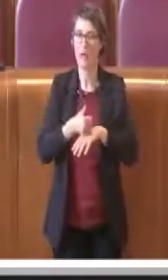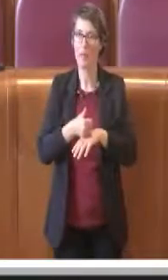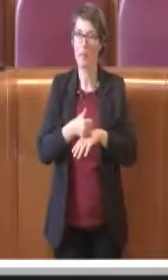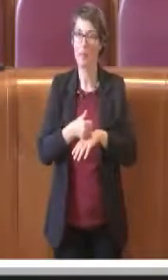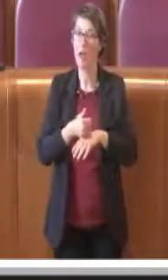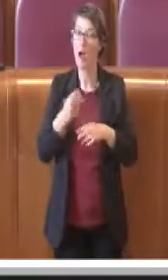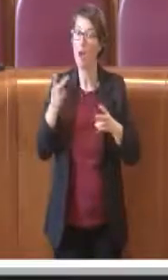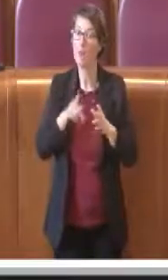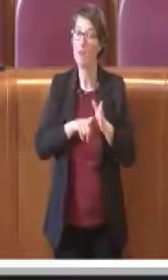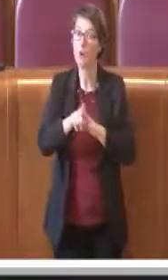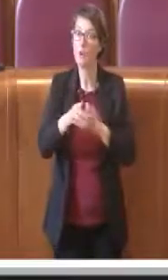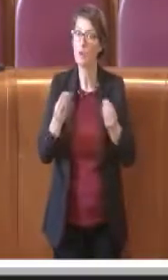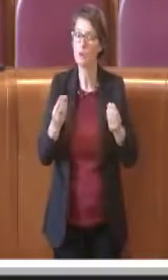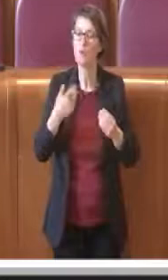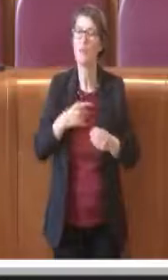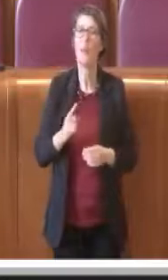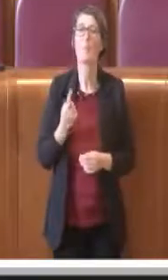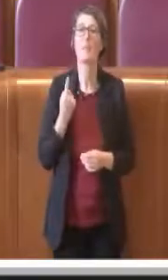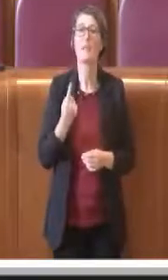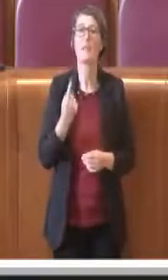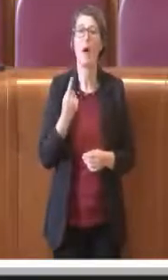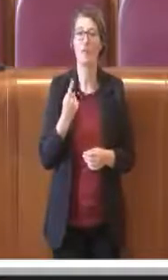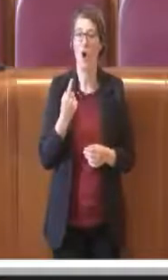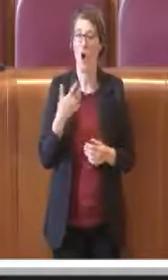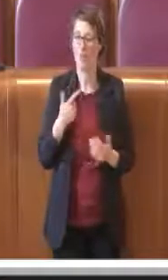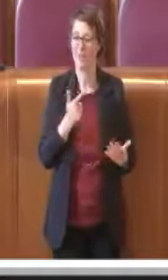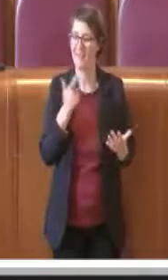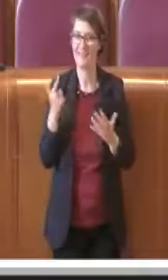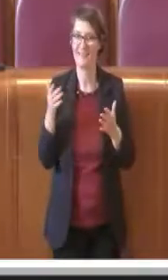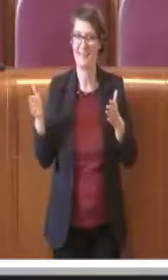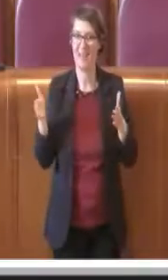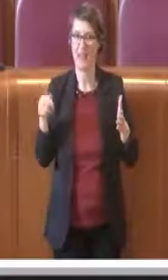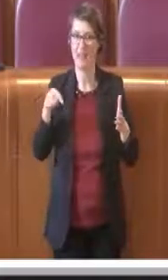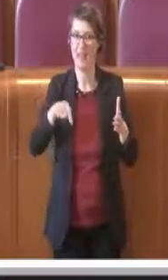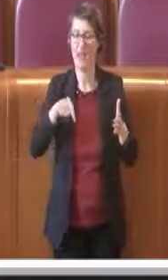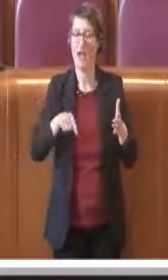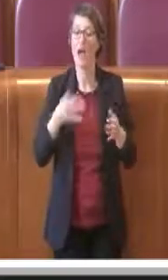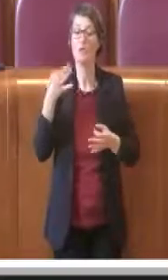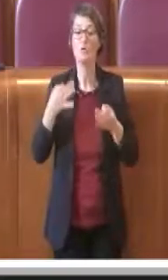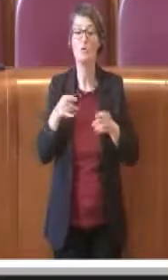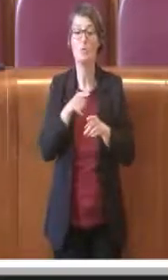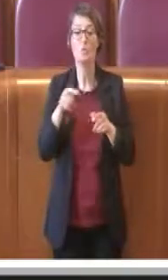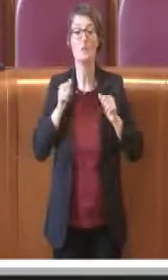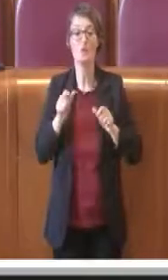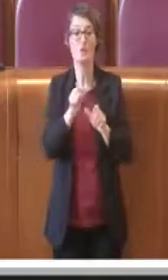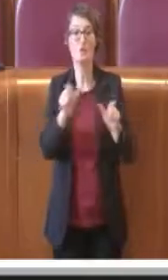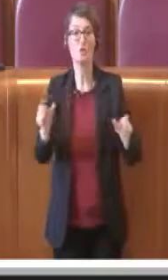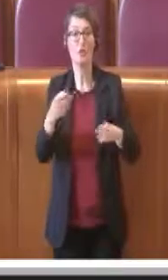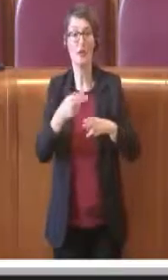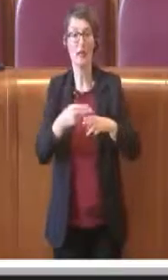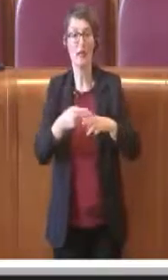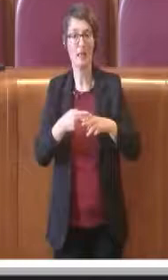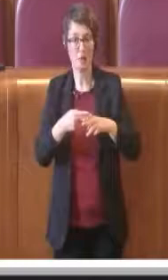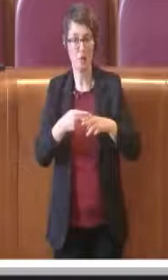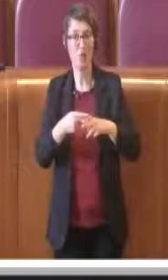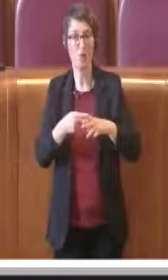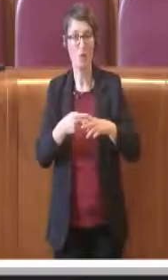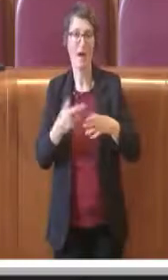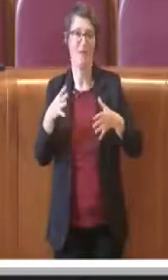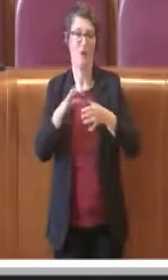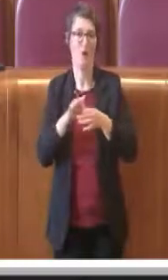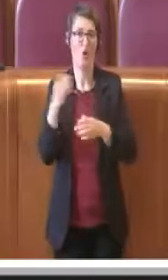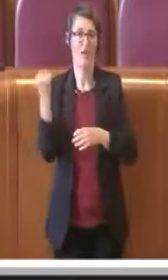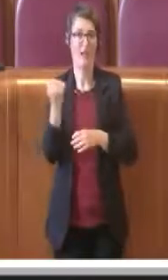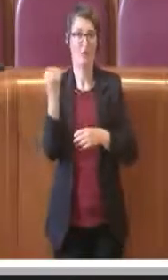il giudizio che hanno dato i romani sui servizi offerti da Roma Capitale, per la prima volta, ha raggiunto la